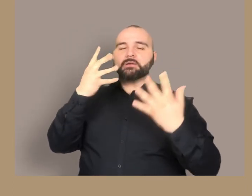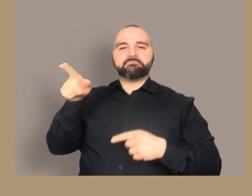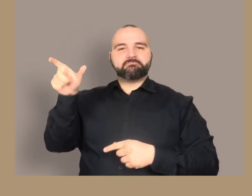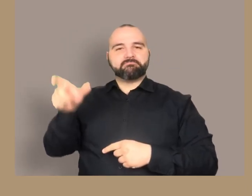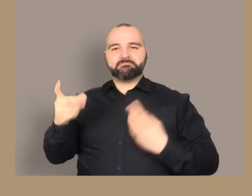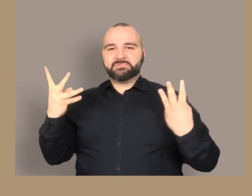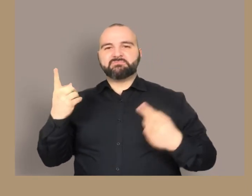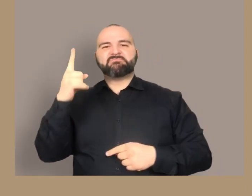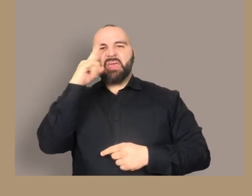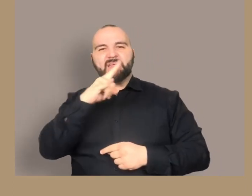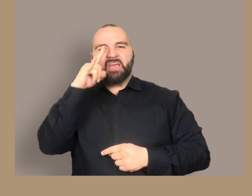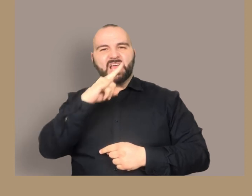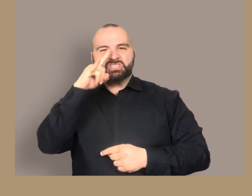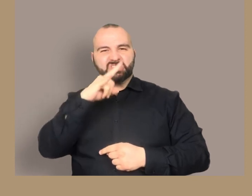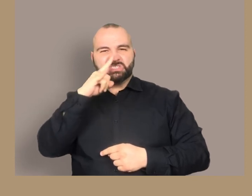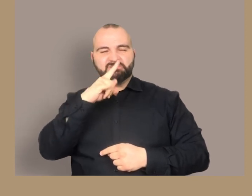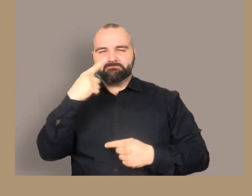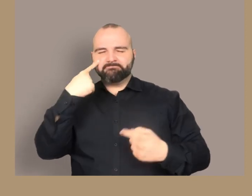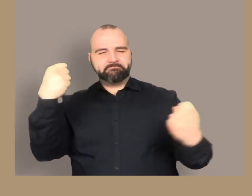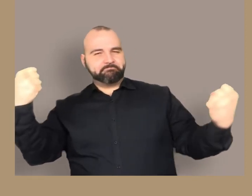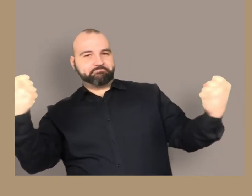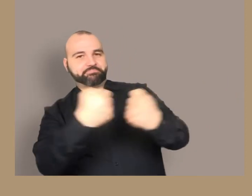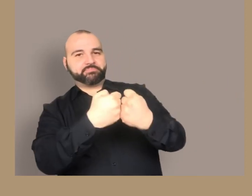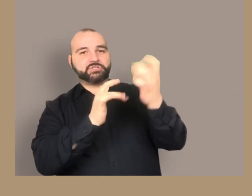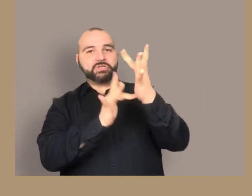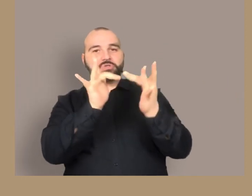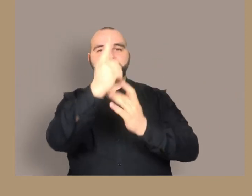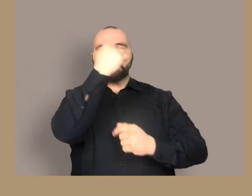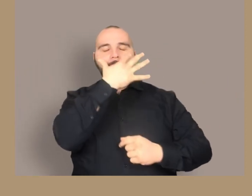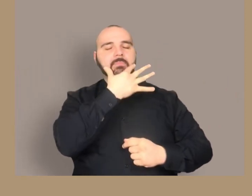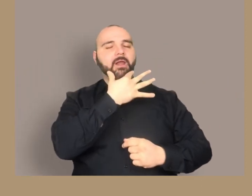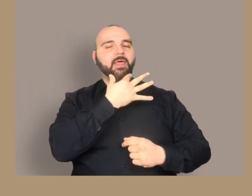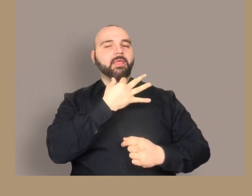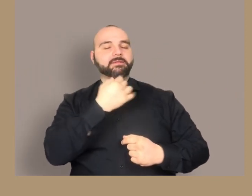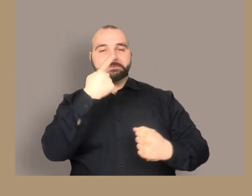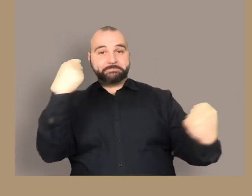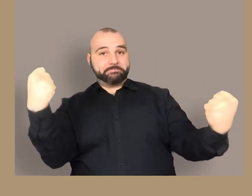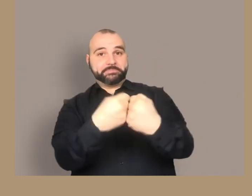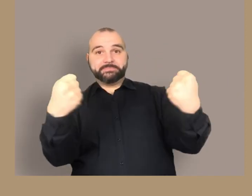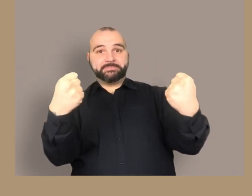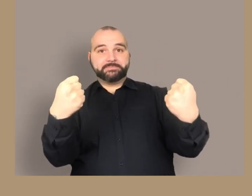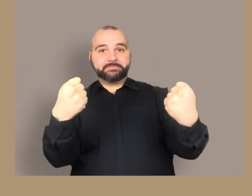segno di malvagità, contrastano con la bellezza silenziosa di Cristo.